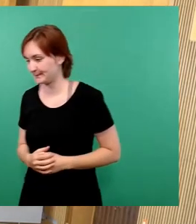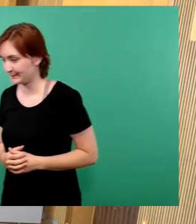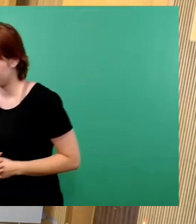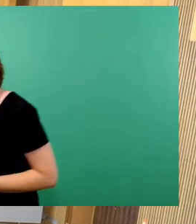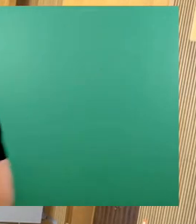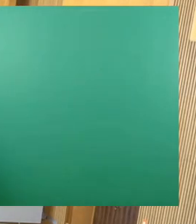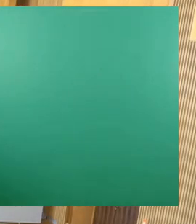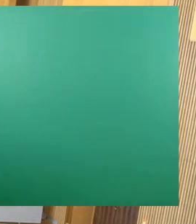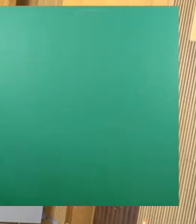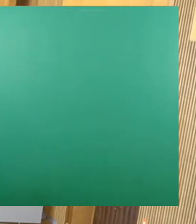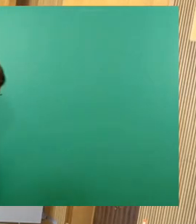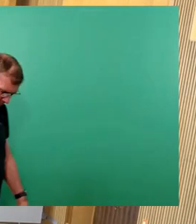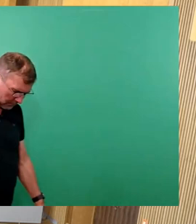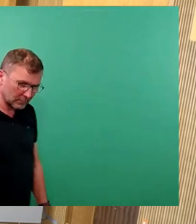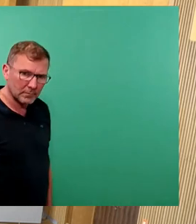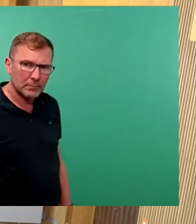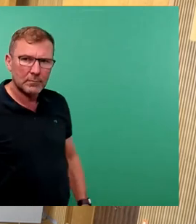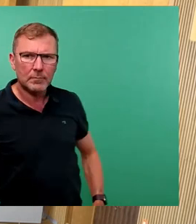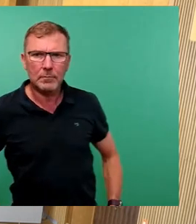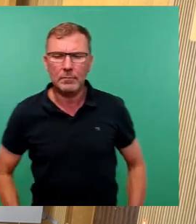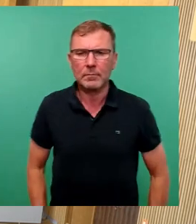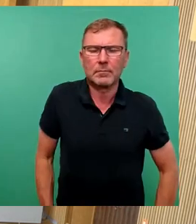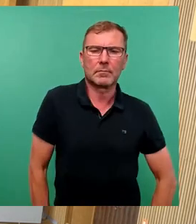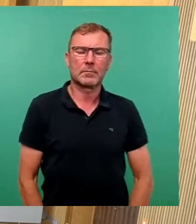Als nächster Redner für die Dissidenten Herr Schmählich.